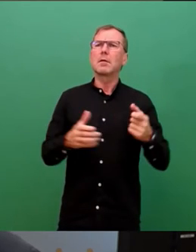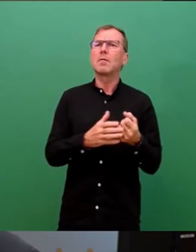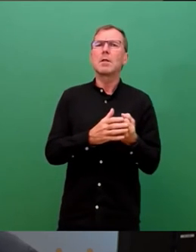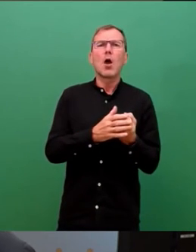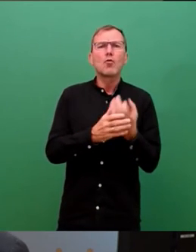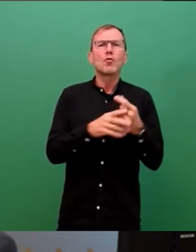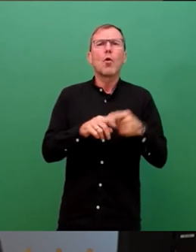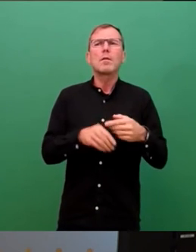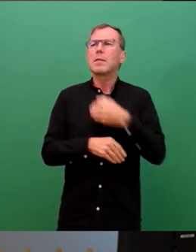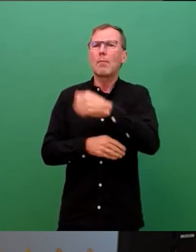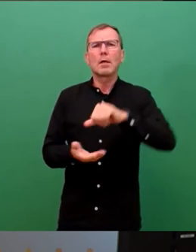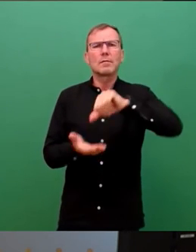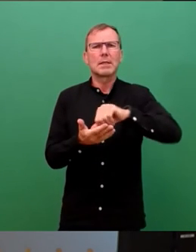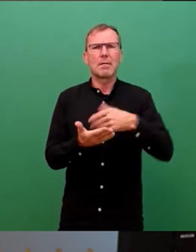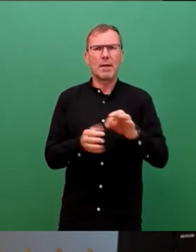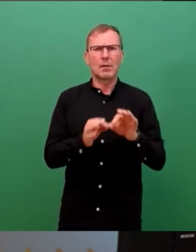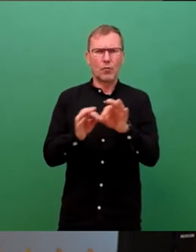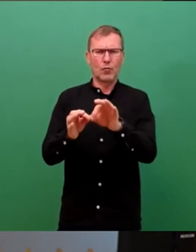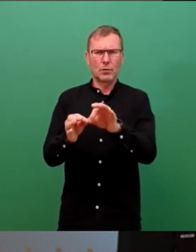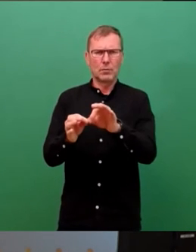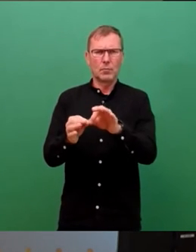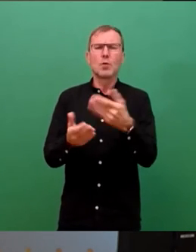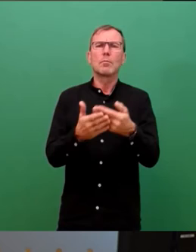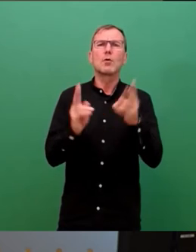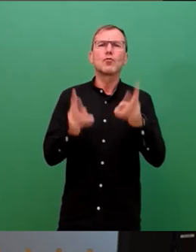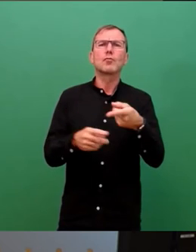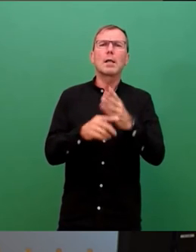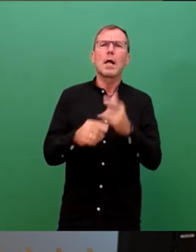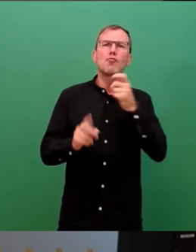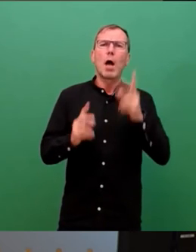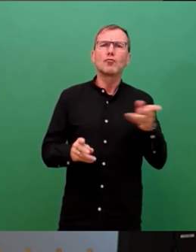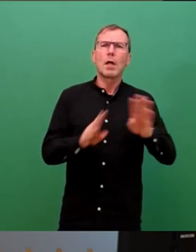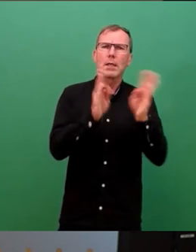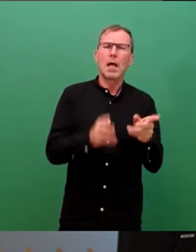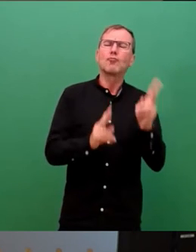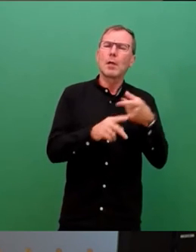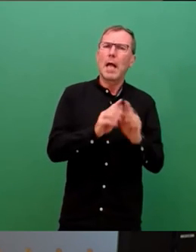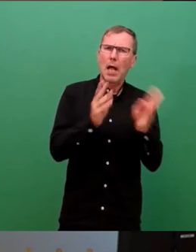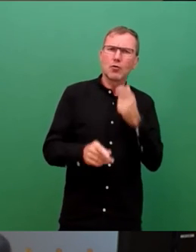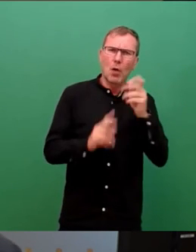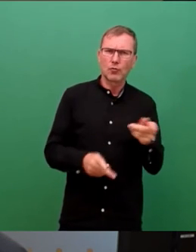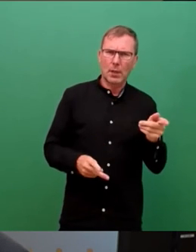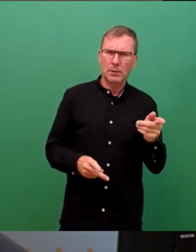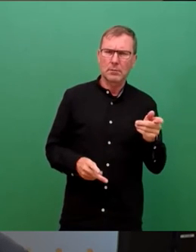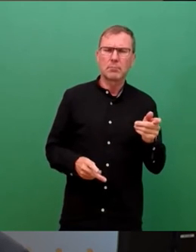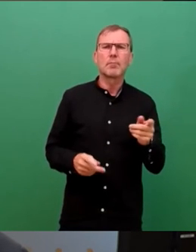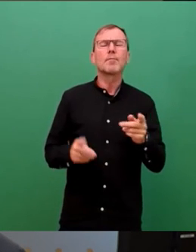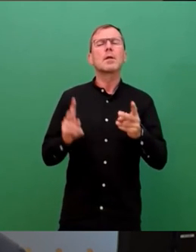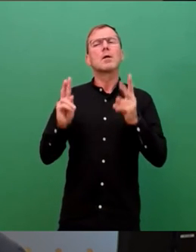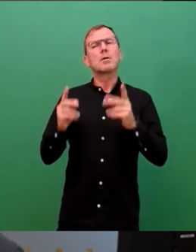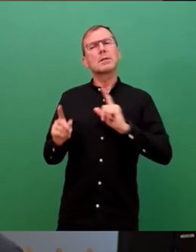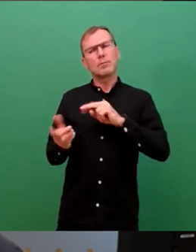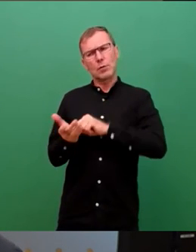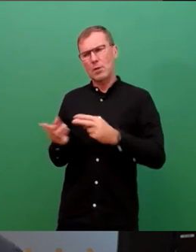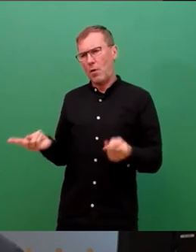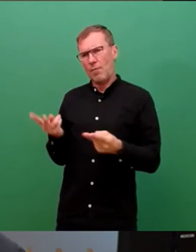vorantreiben. Dazu gehört beispielsweise das Stadthallehaus Johannstadt. Die selbstständige Förderung in den Stadtbezirken und Ortschaften ist ein